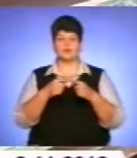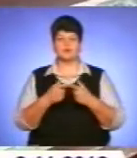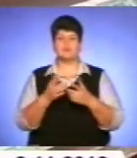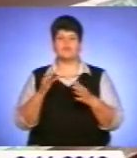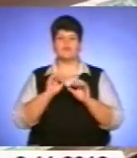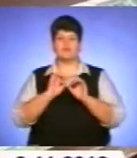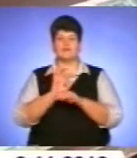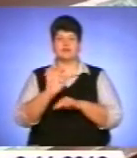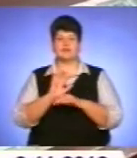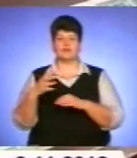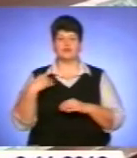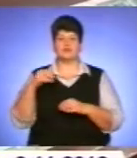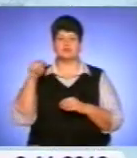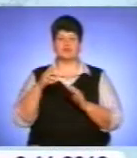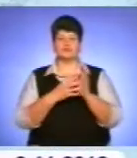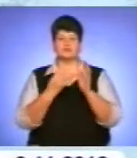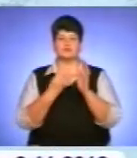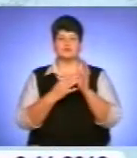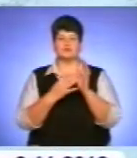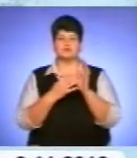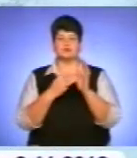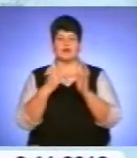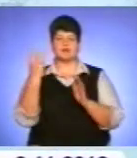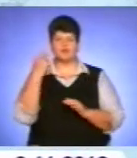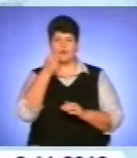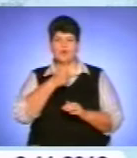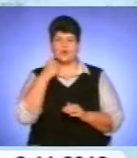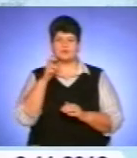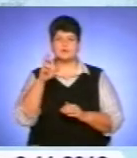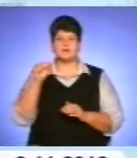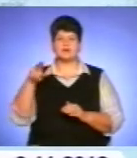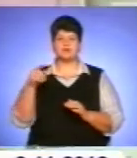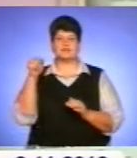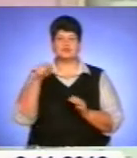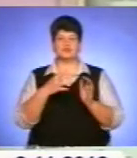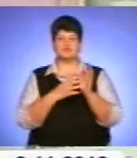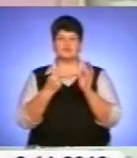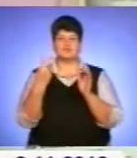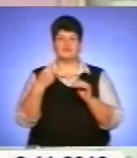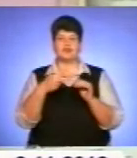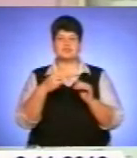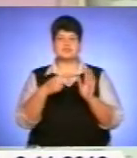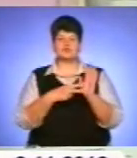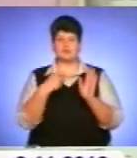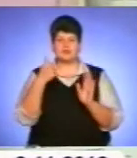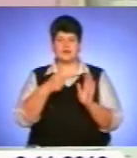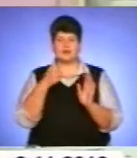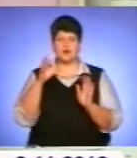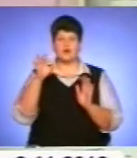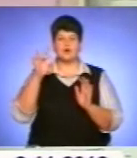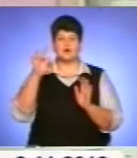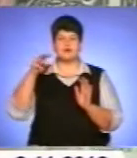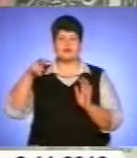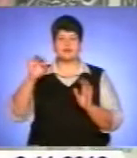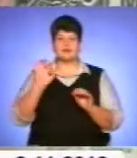1903 році, історична повість «Батурин» 1927 рік, історичне оповідання «Орли», видане